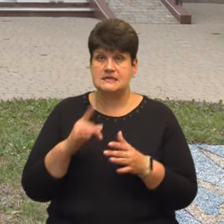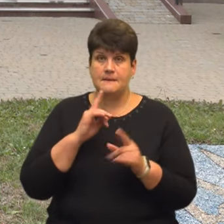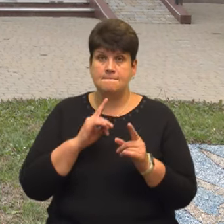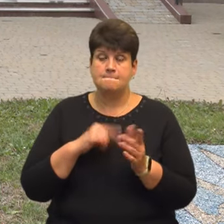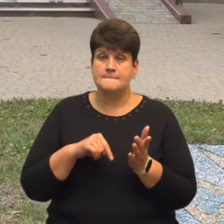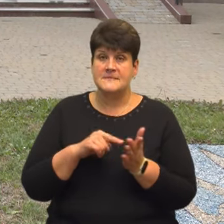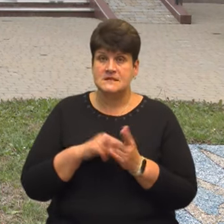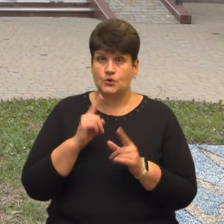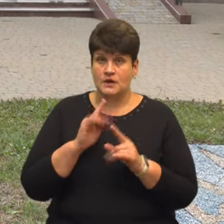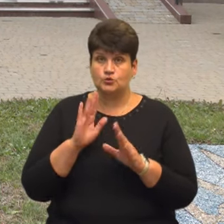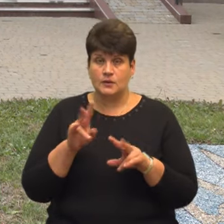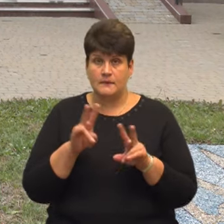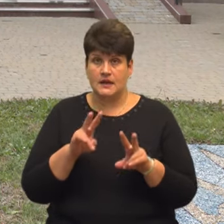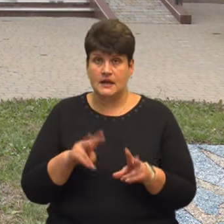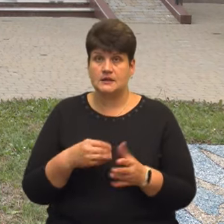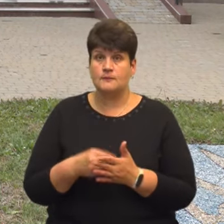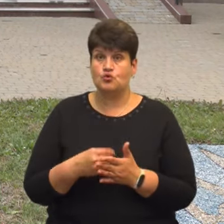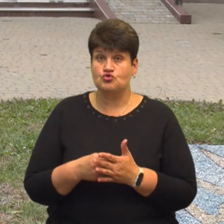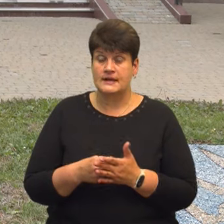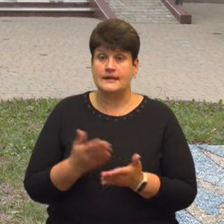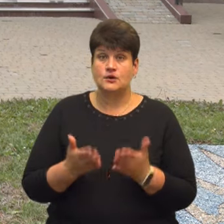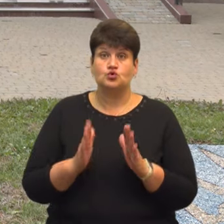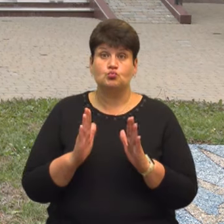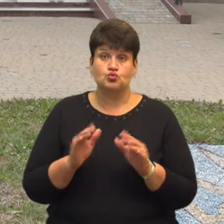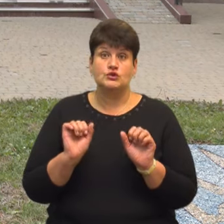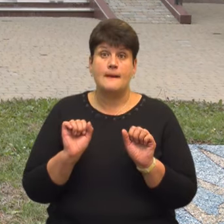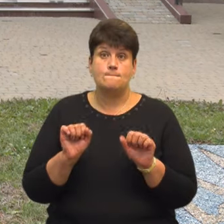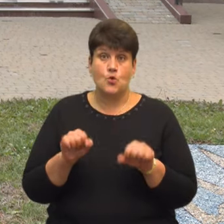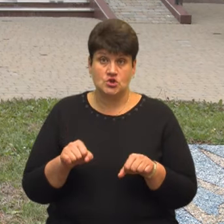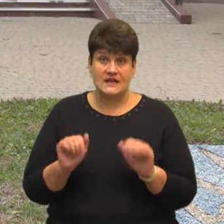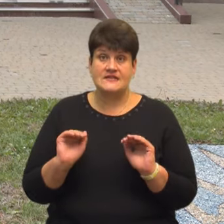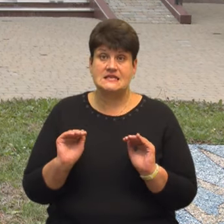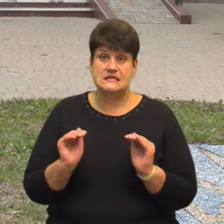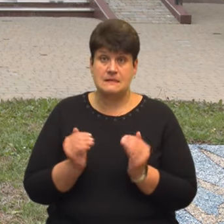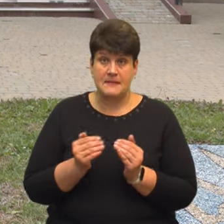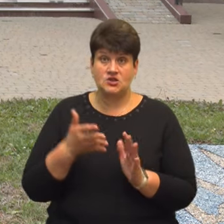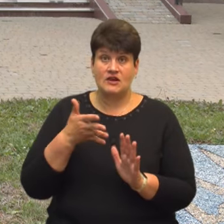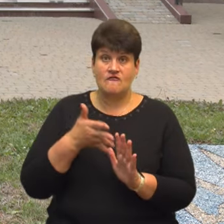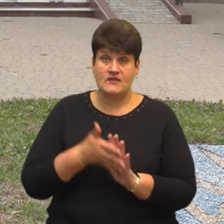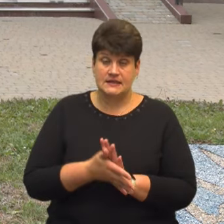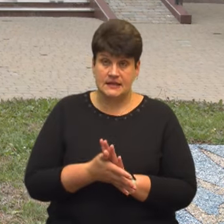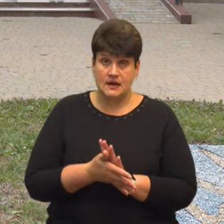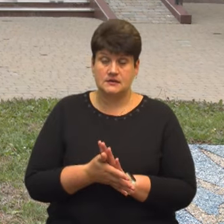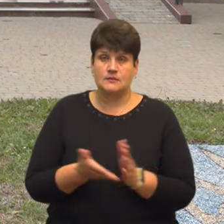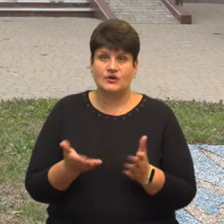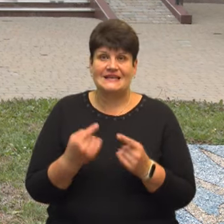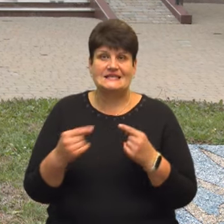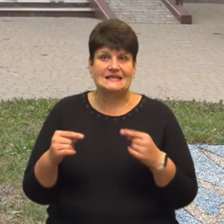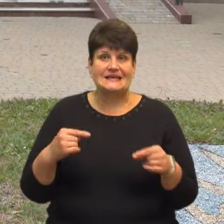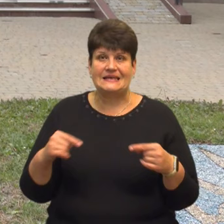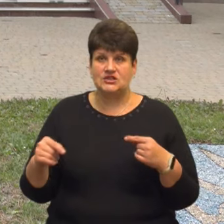будуть переглядати бюджети. Якщо буде можливість зменшити видатки по якихось інших